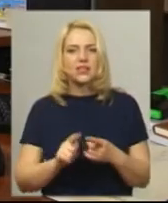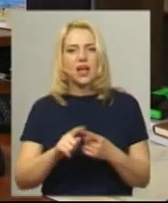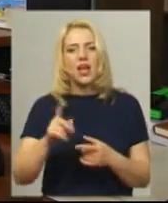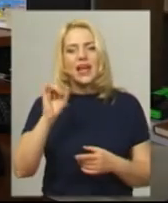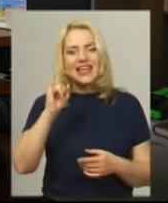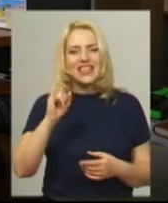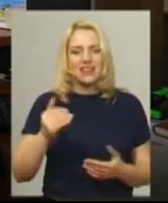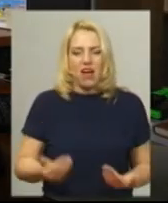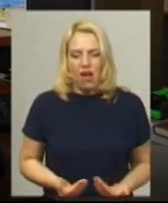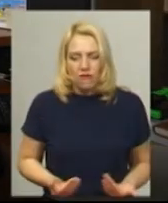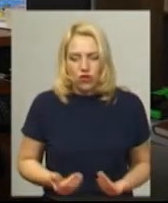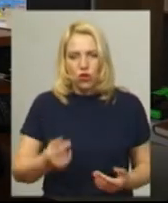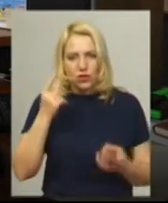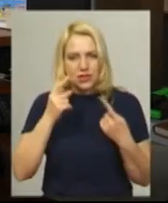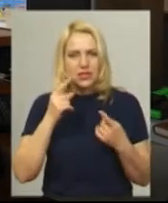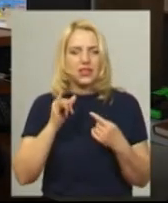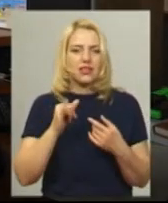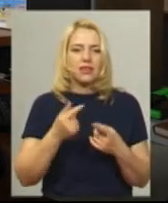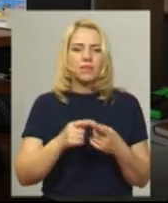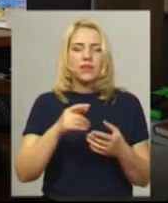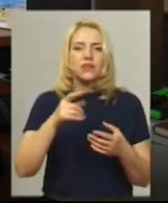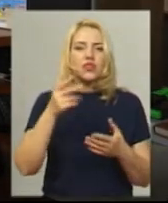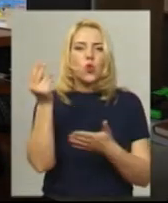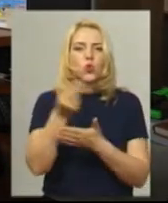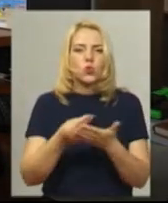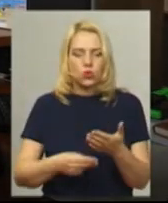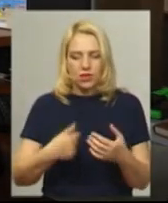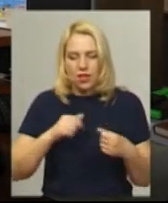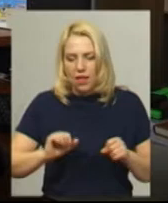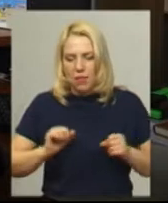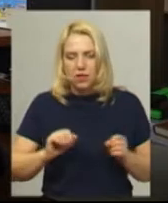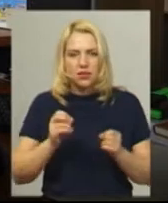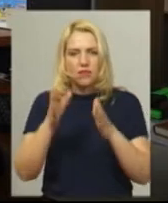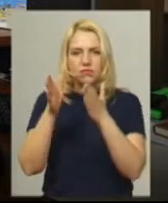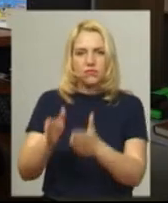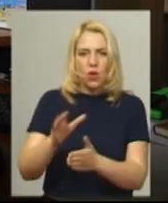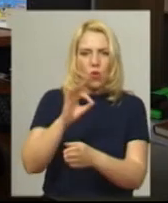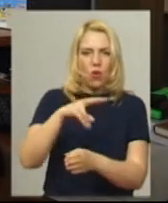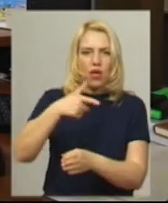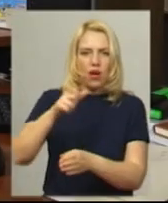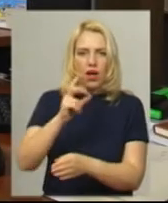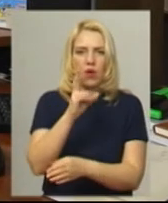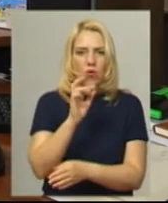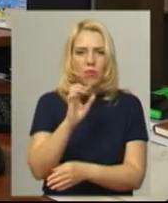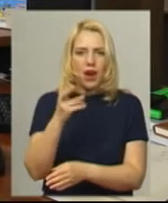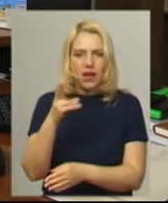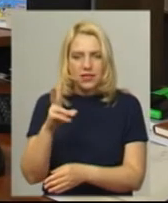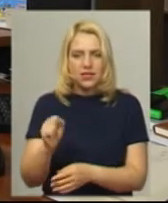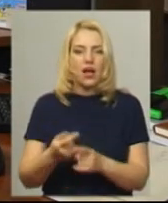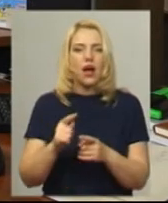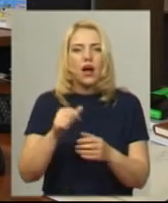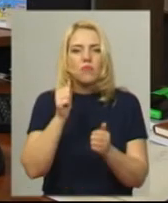мене це більше роман психологічний. Я намагалася написати не просто про Ольгу Кобилянську, а про кожну сильну жінку.